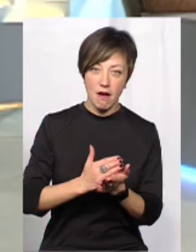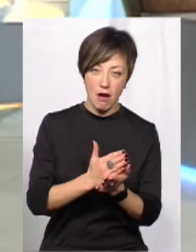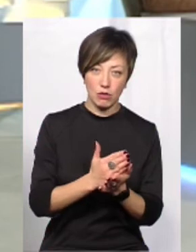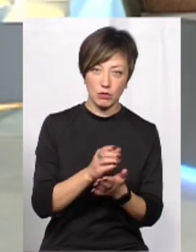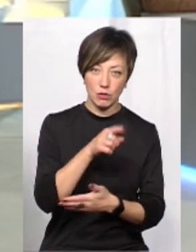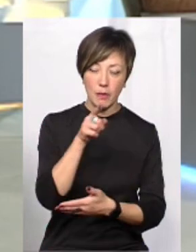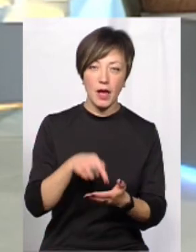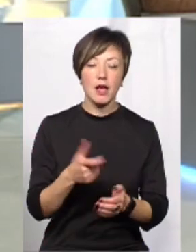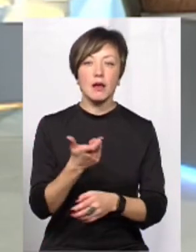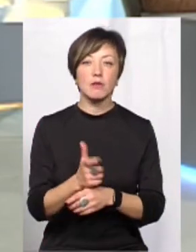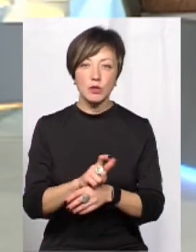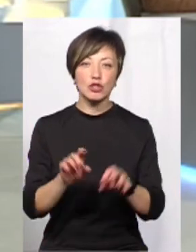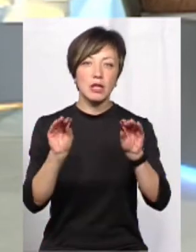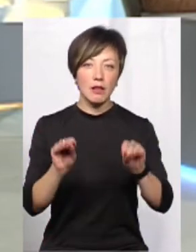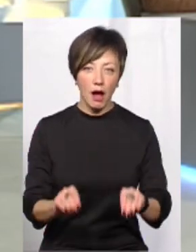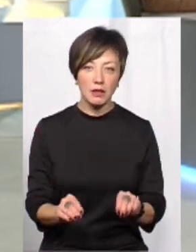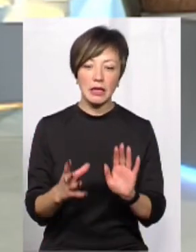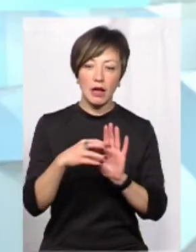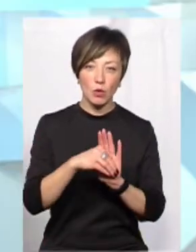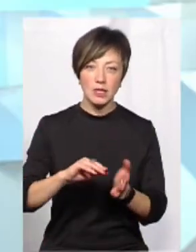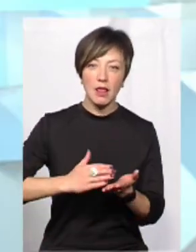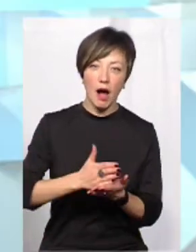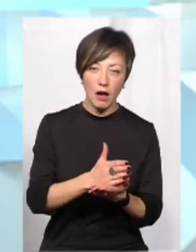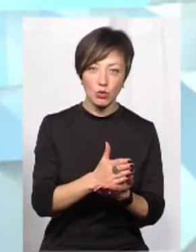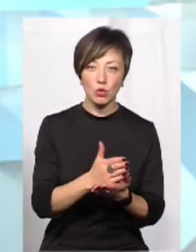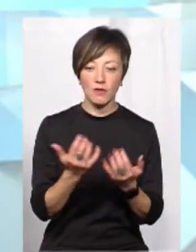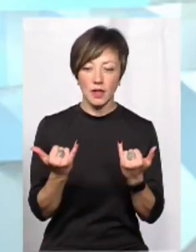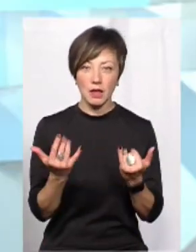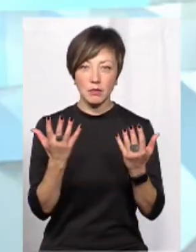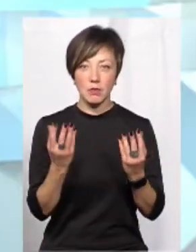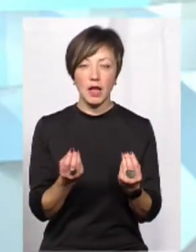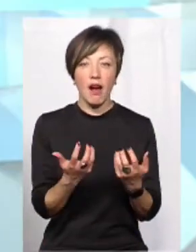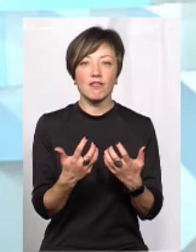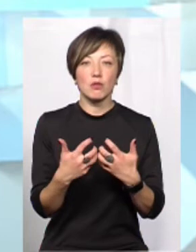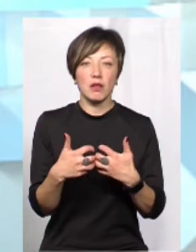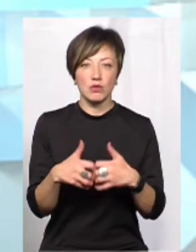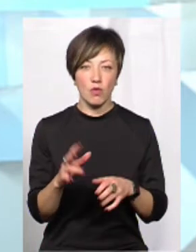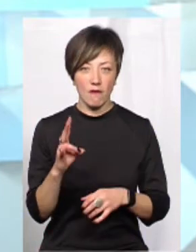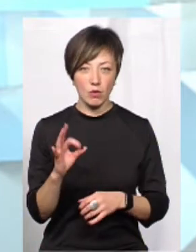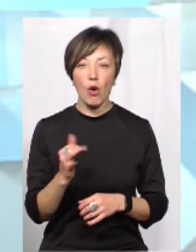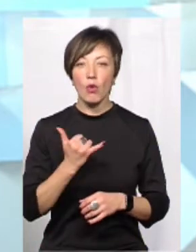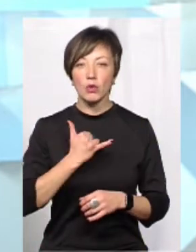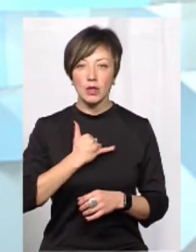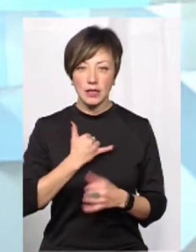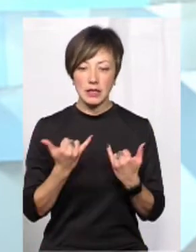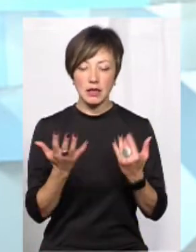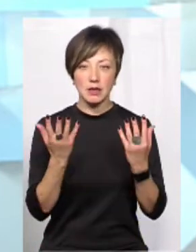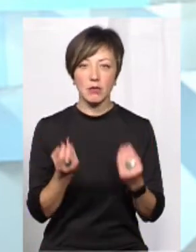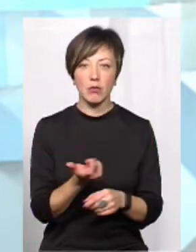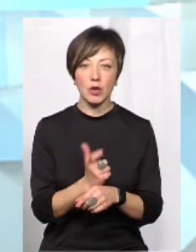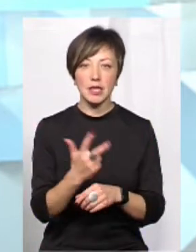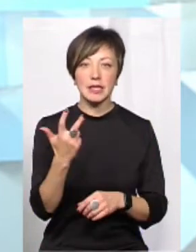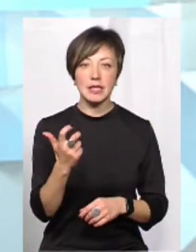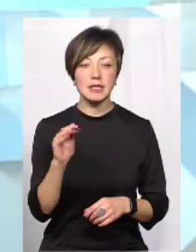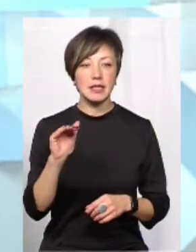Абсолютна більшість даних наноситься на карту в даний момент автоматизовано. В нас на даний момент понад